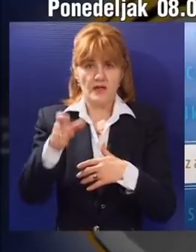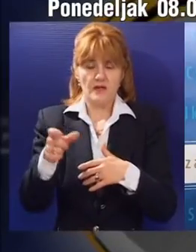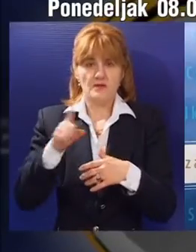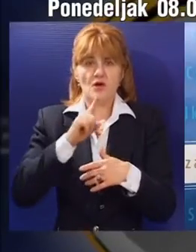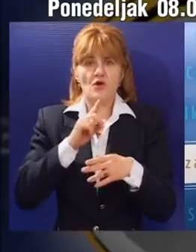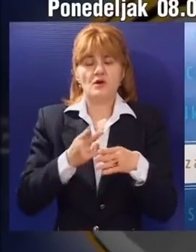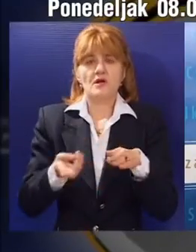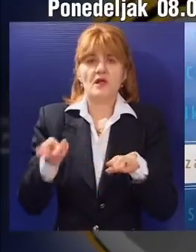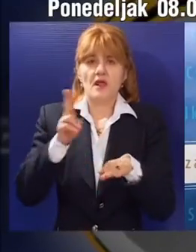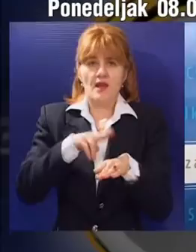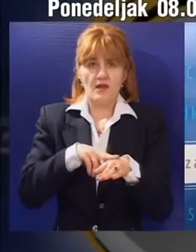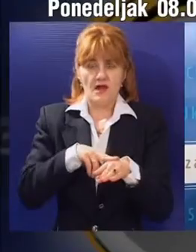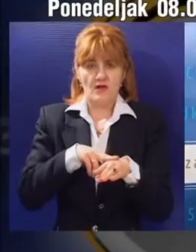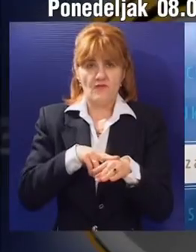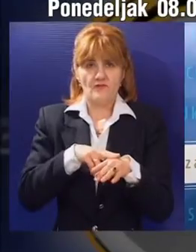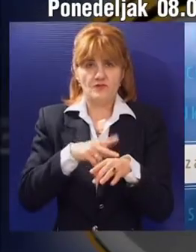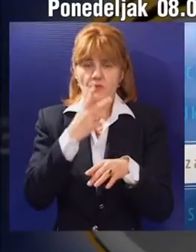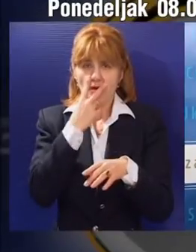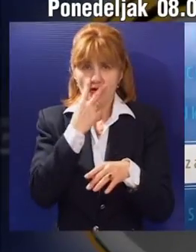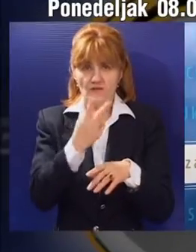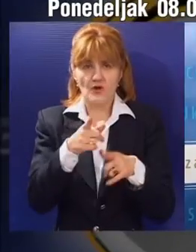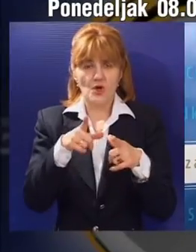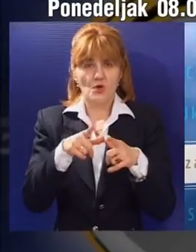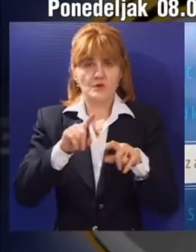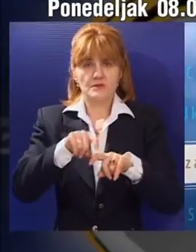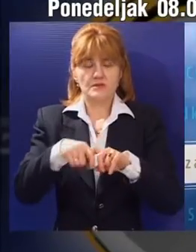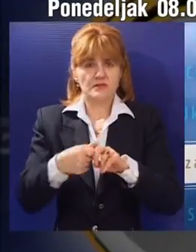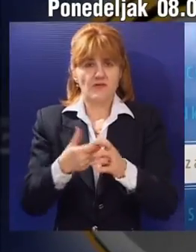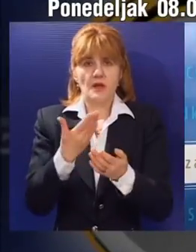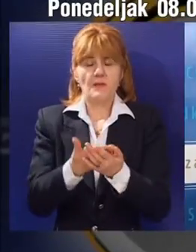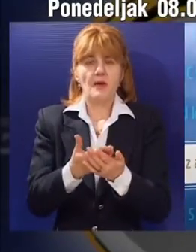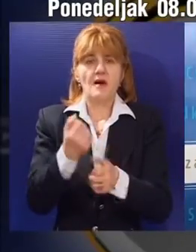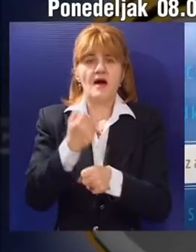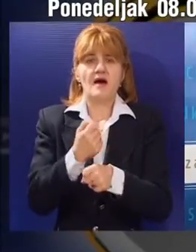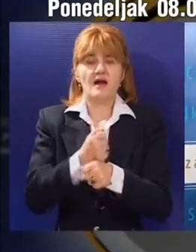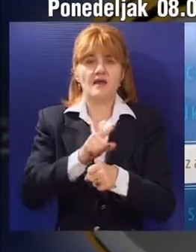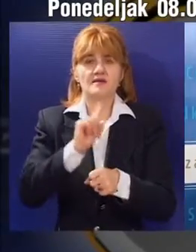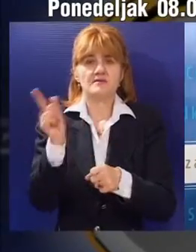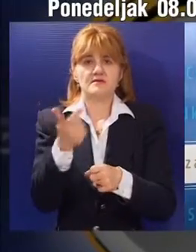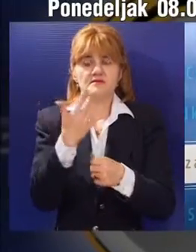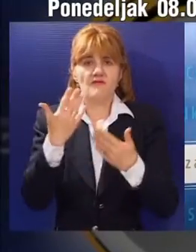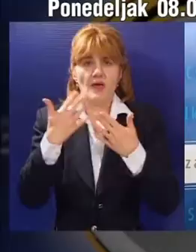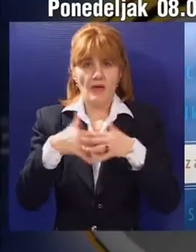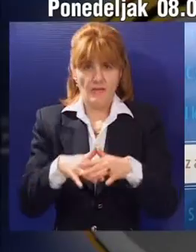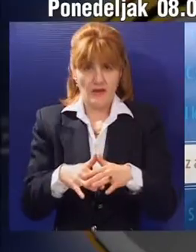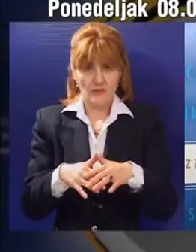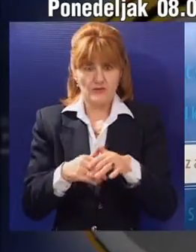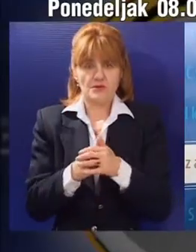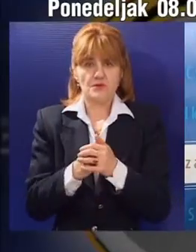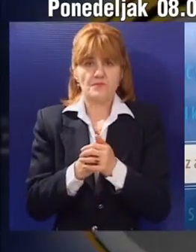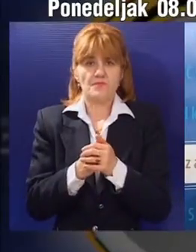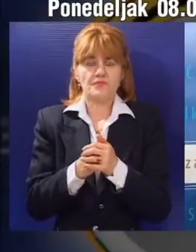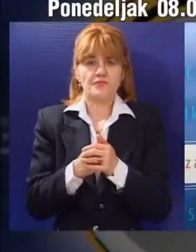u najvećem delu ogleda upravo i u najvećem meri ogleda upravo kroz rad javnih preduzeća za dovoljstvo građana tim radom,